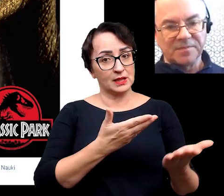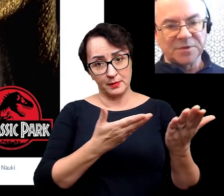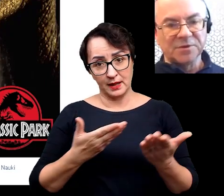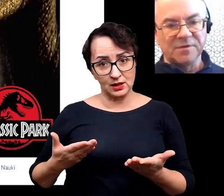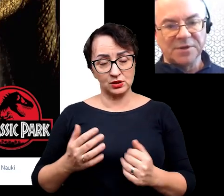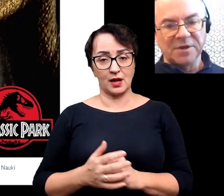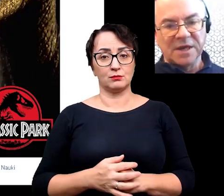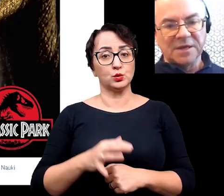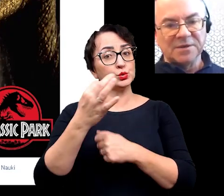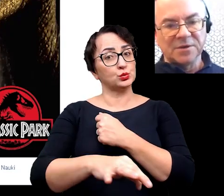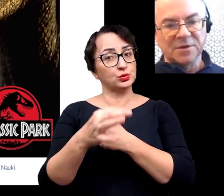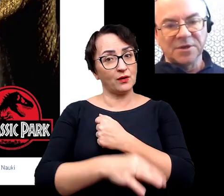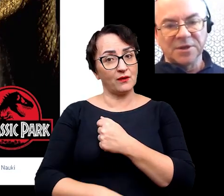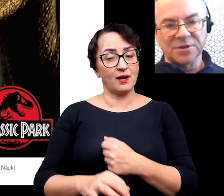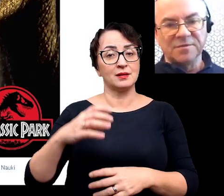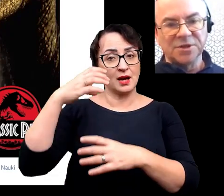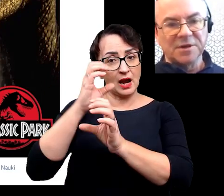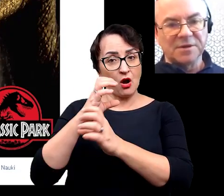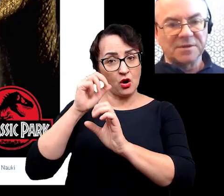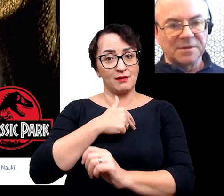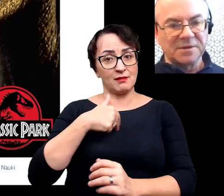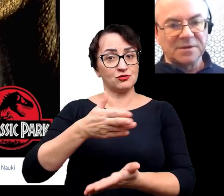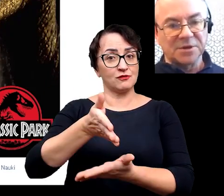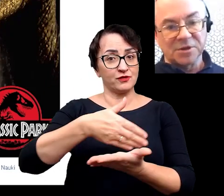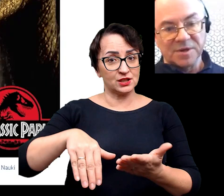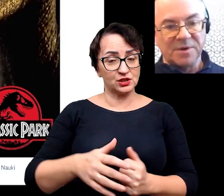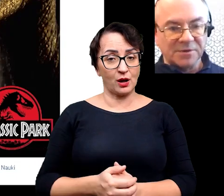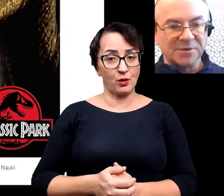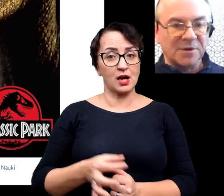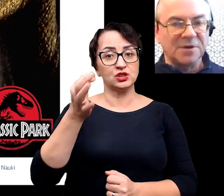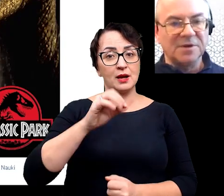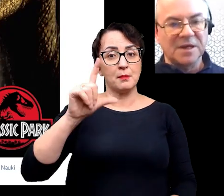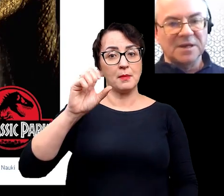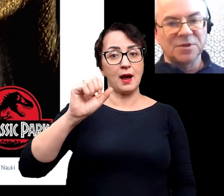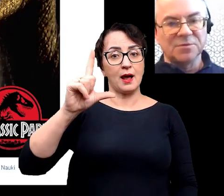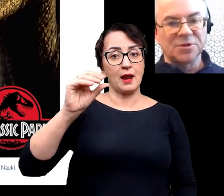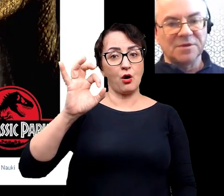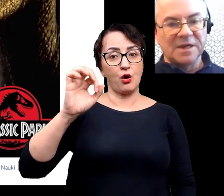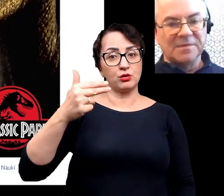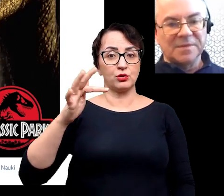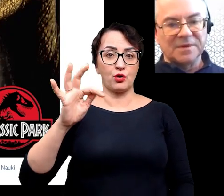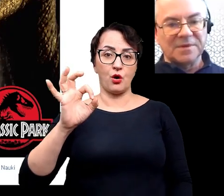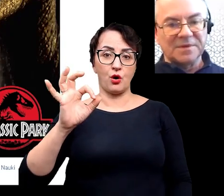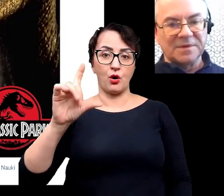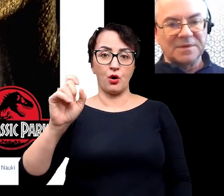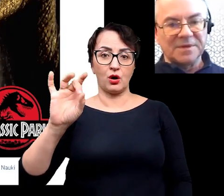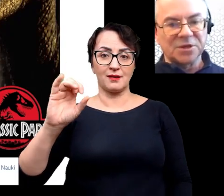zapraszam do studiowania geologii na naszym wydziale, a szczególnie paleontologii, być może.